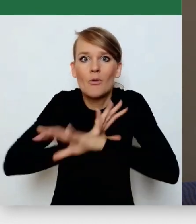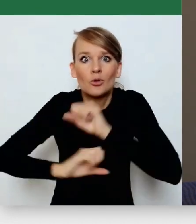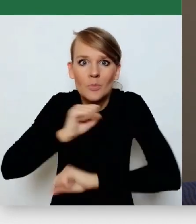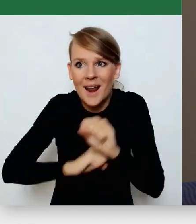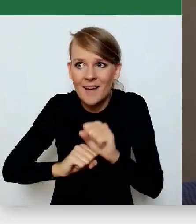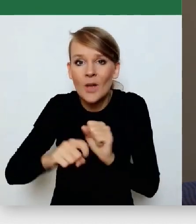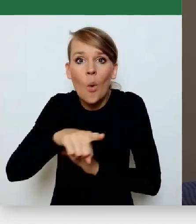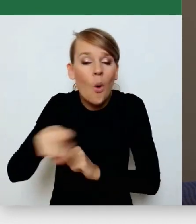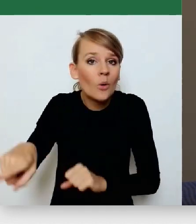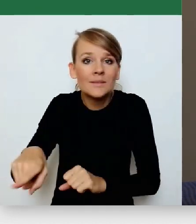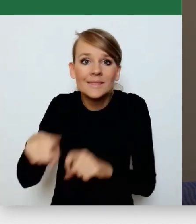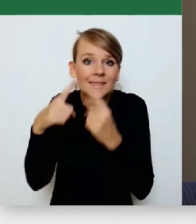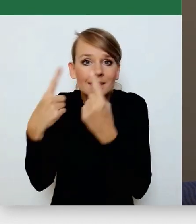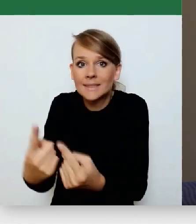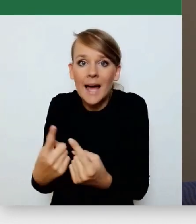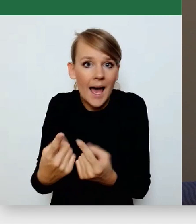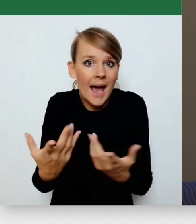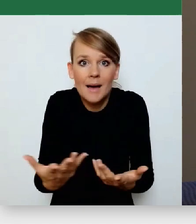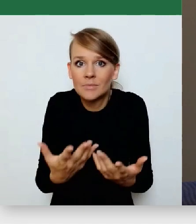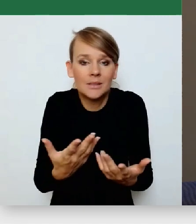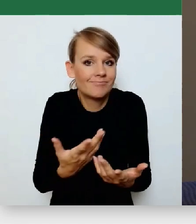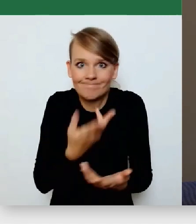sami z tym tematem nie poradzą.